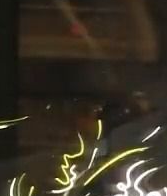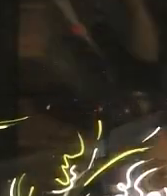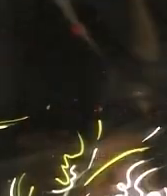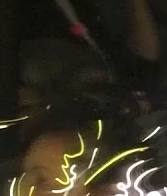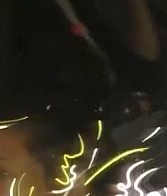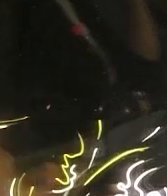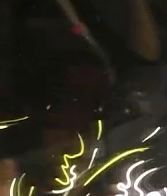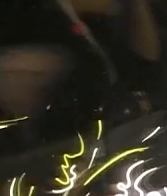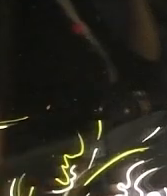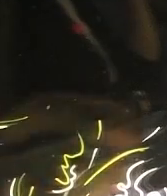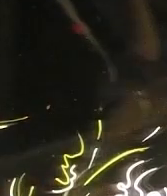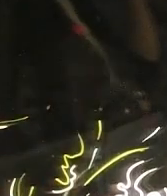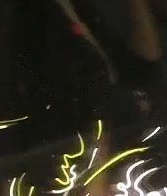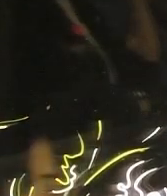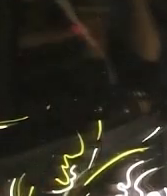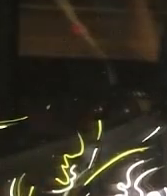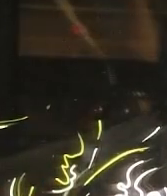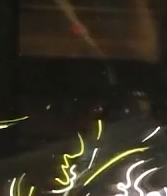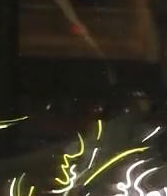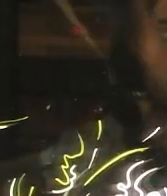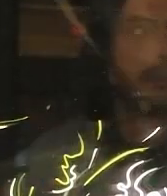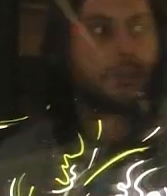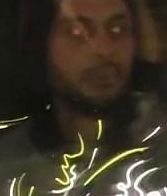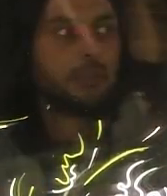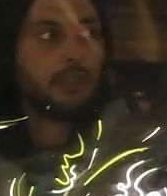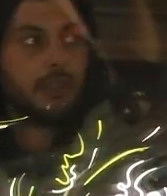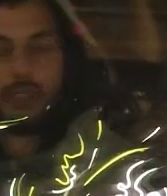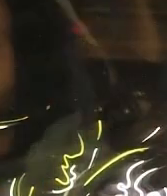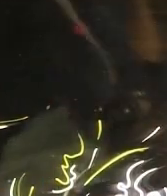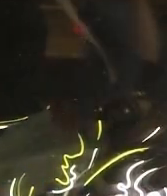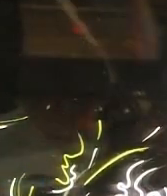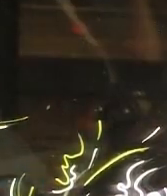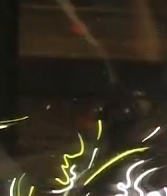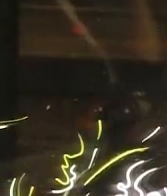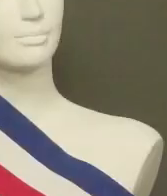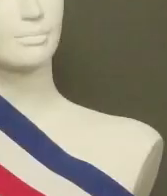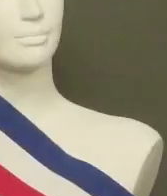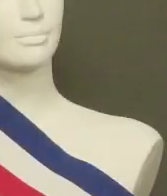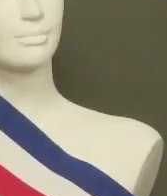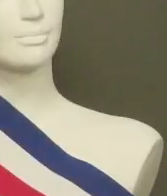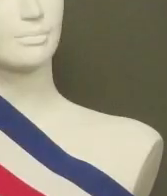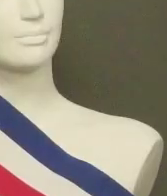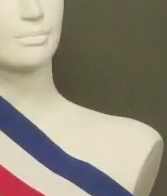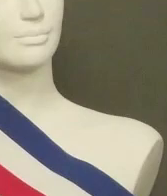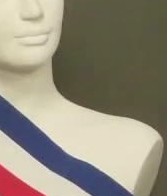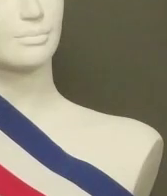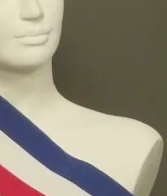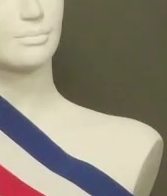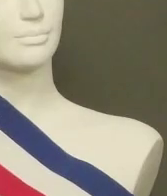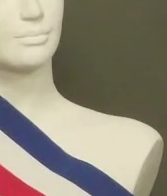cette fois-ci. Pourtant, on a tout fait comme d'habitude, on vous assure. Je rien reçu. Désolée alors.